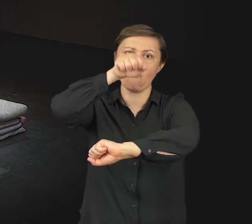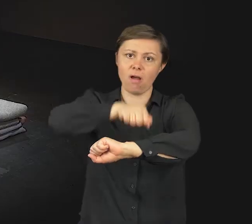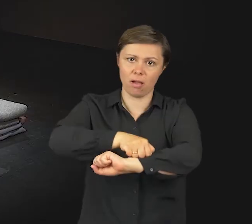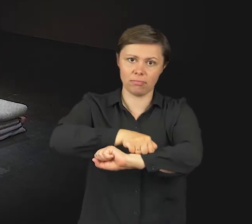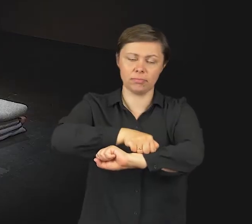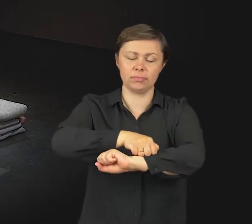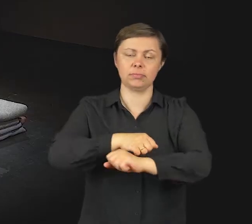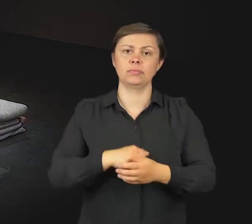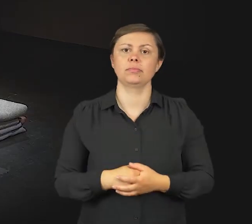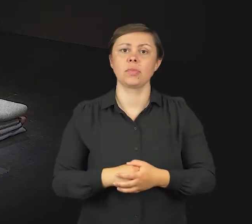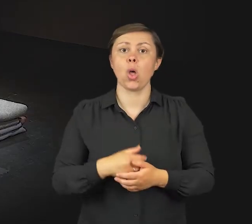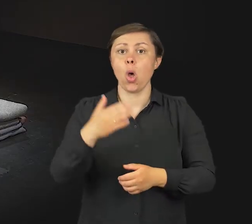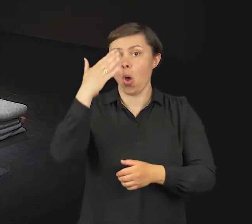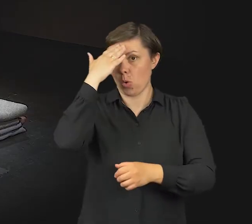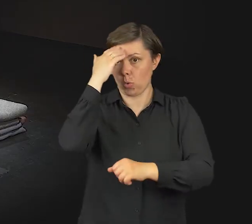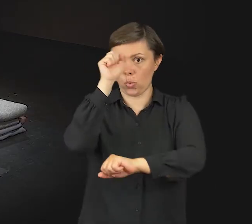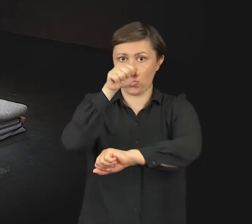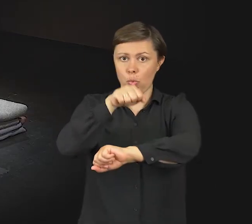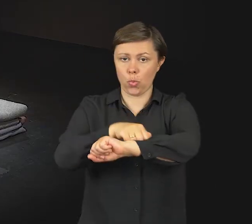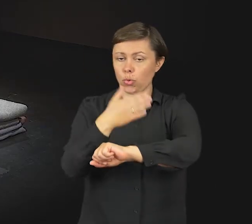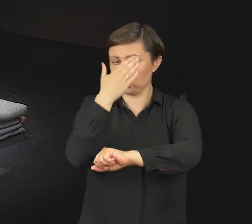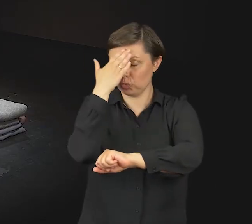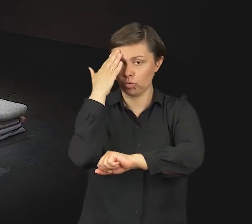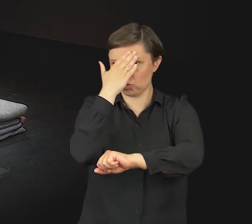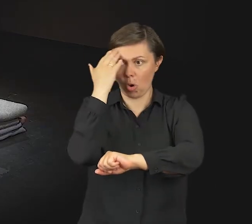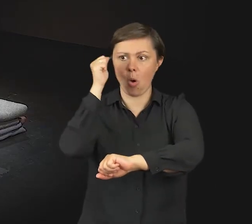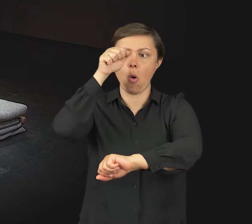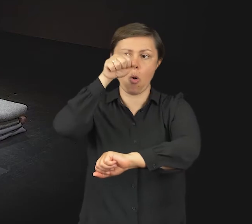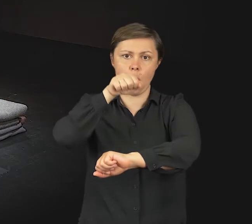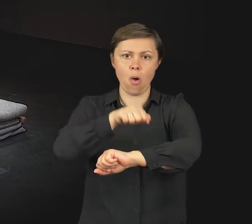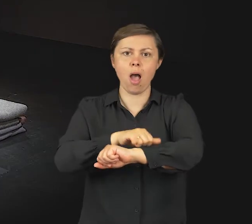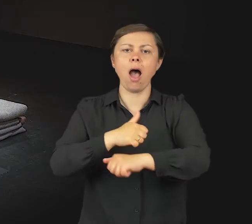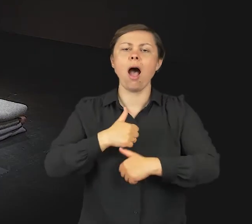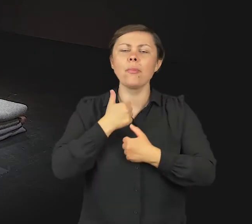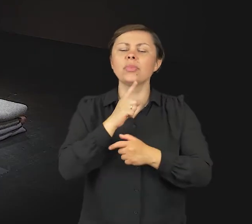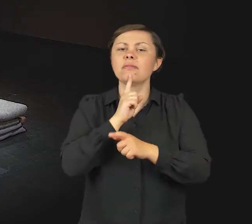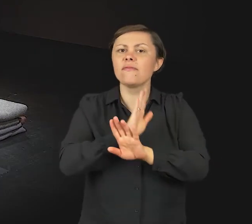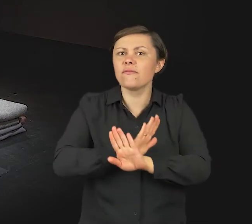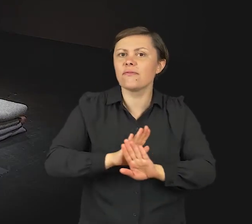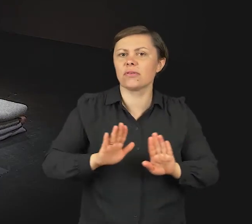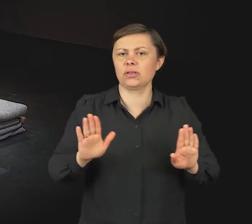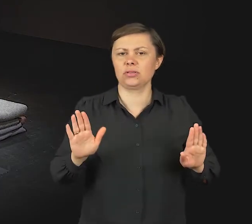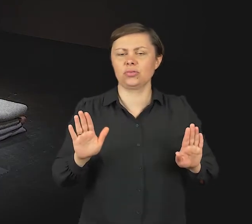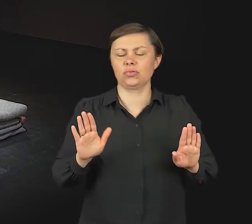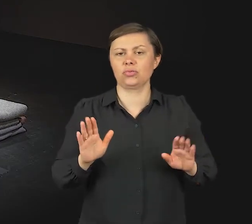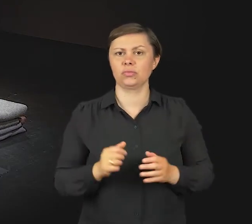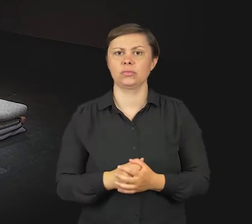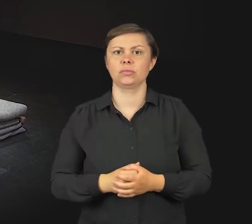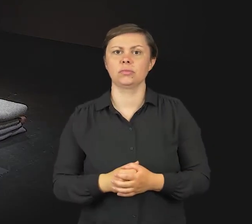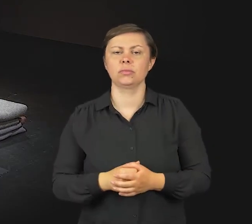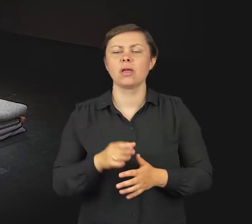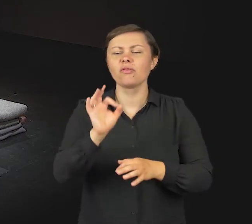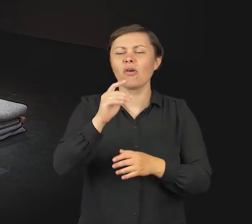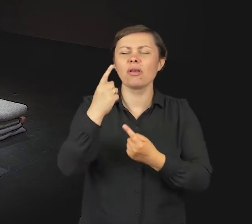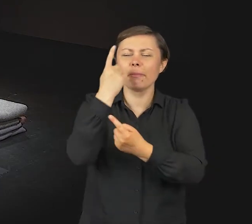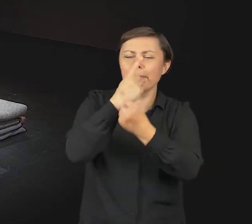Tak, głowę, w zasadzie okolice czoła, tak żeby móc wyciszyć myśli.